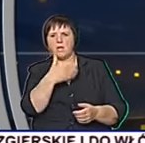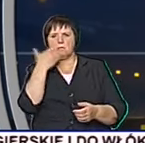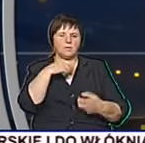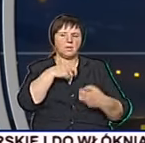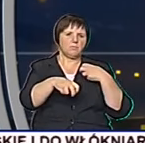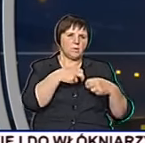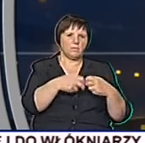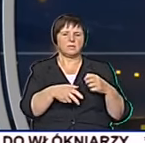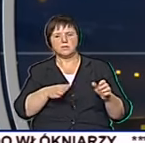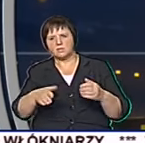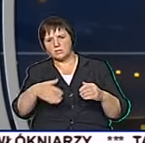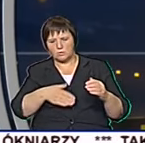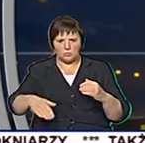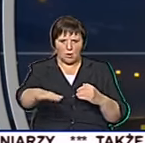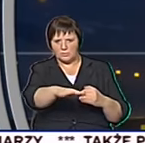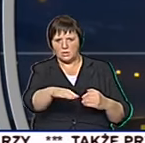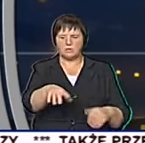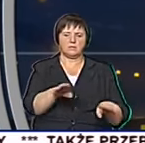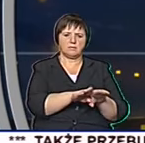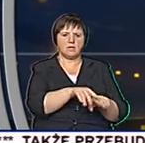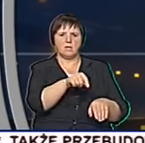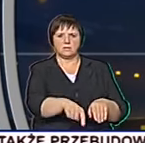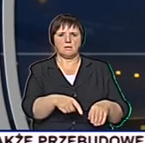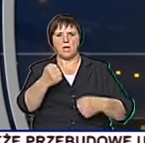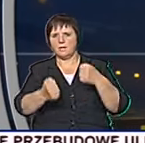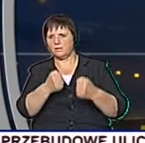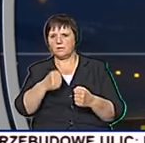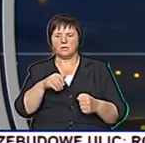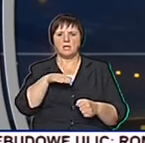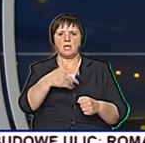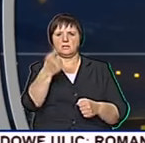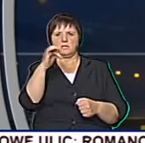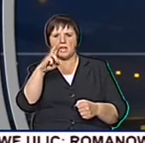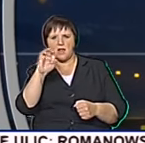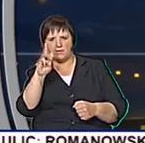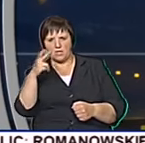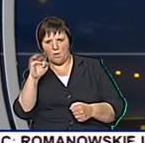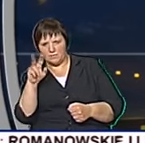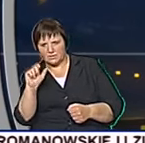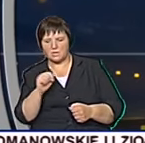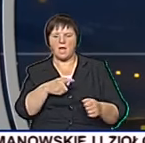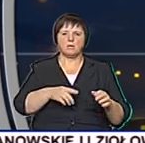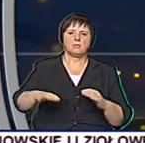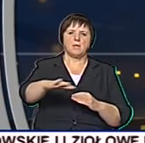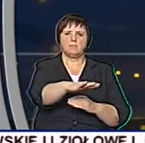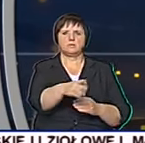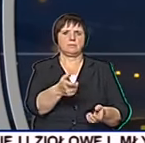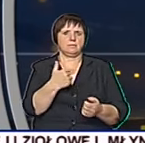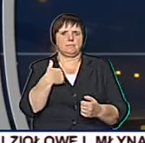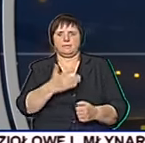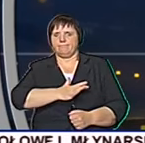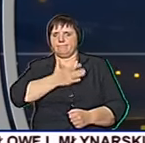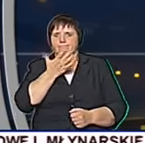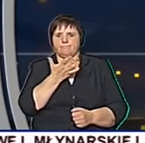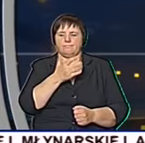problemów z ominięciem niedostępnego odcinka ulicy. Ale kierowcy jadący ulicą Drewnowską, która miała być objazdem dla Alei Unii, byli bardzo